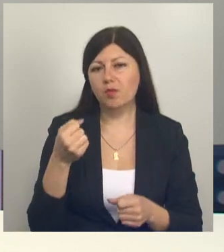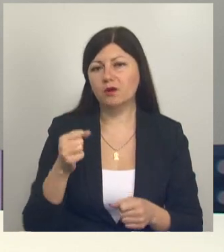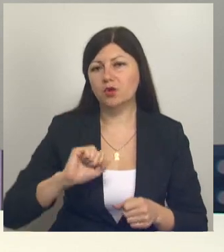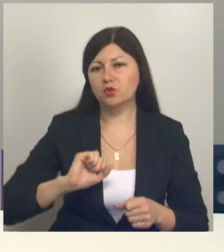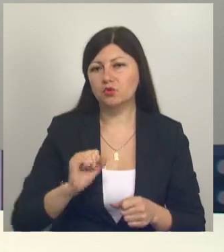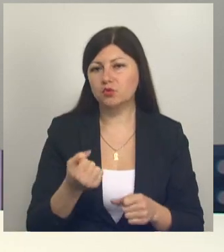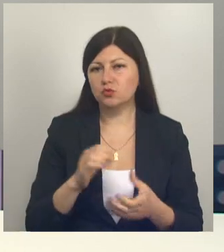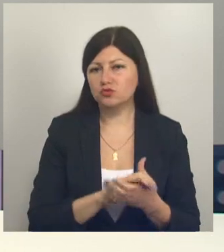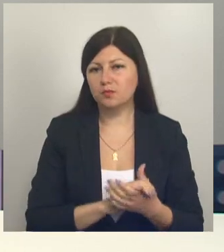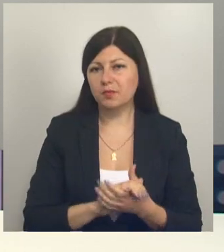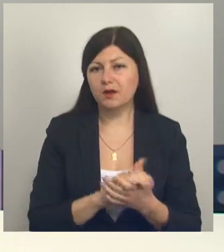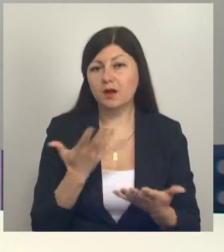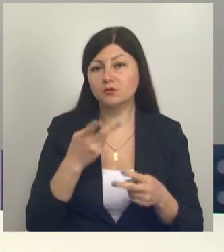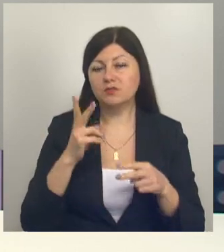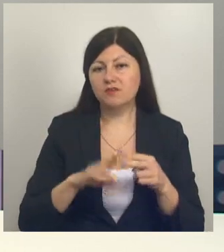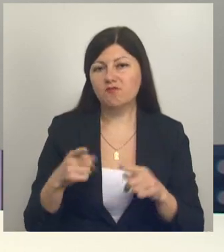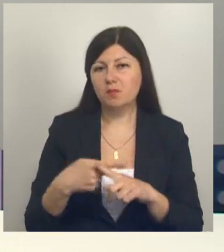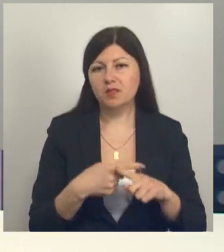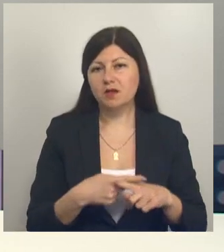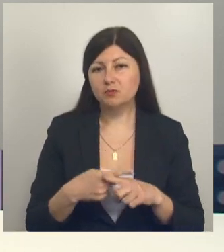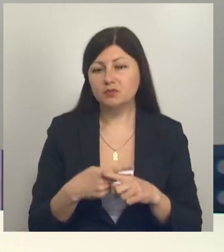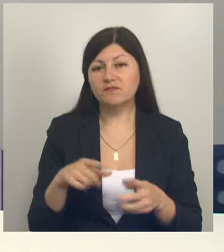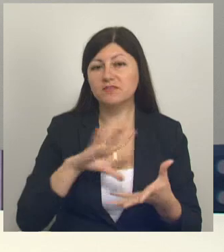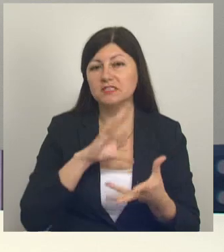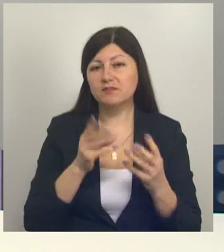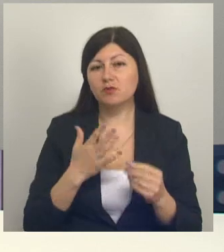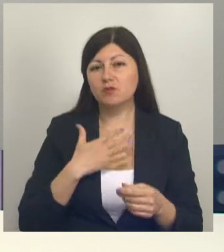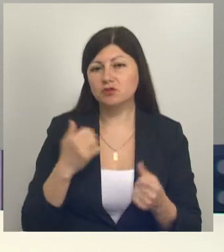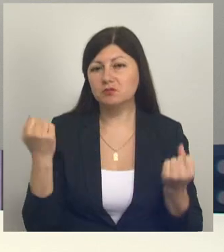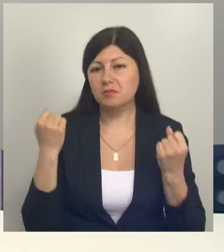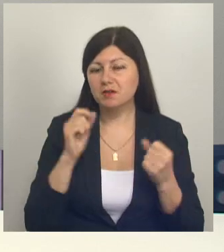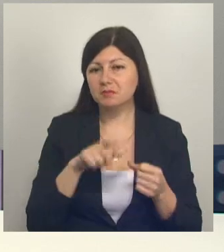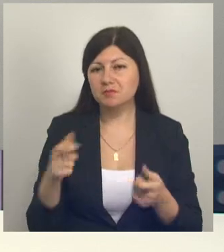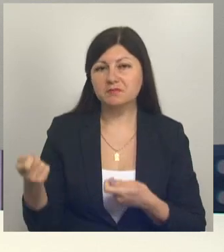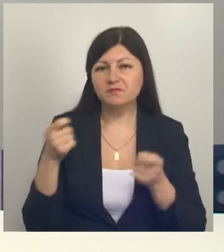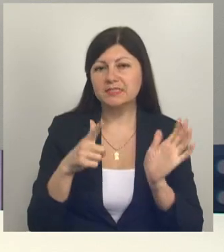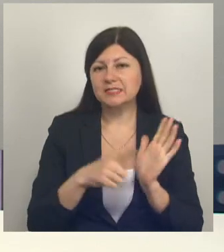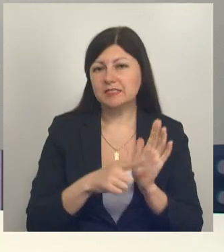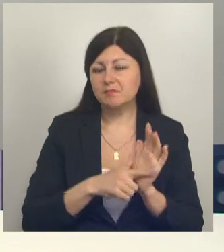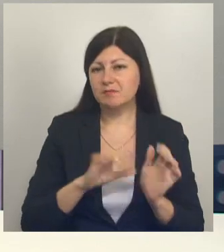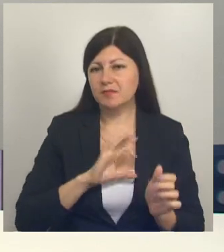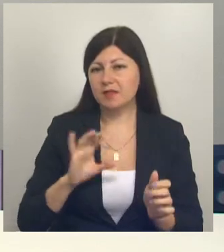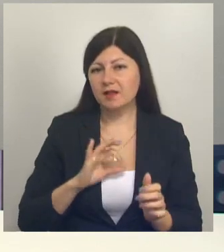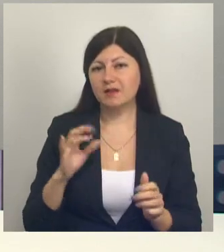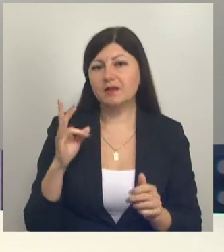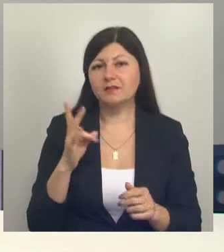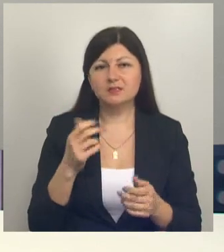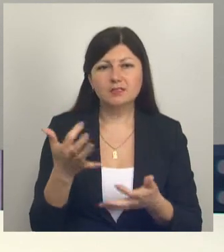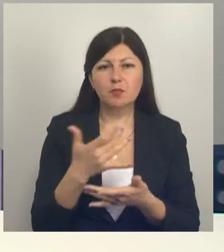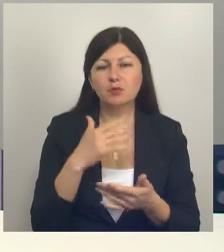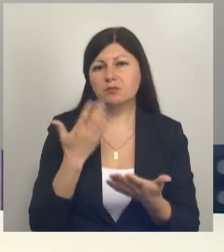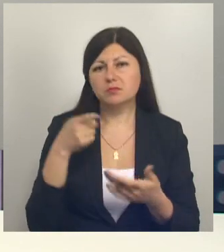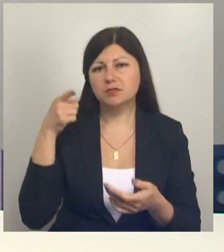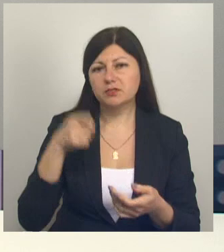завершились в столице Беларуси. Всего наши спортсмены привезли семь медалей. На татаме собралось более тысячи каратистов.